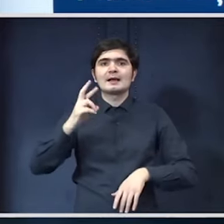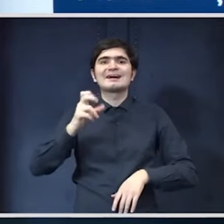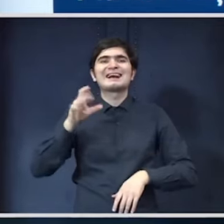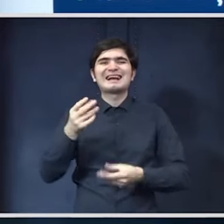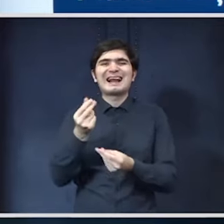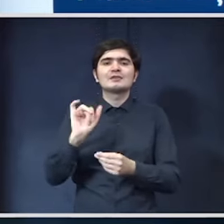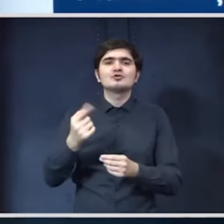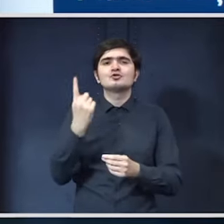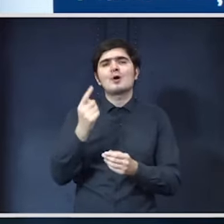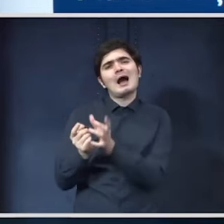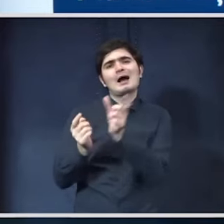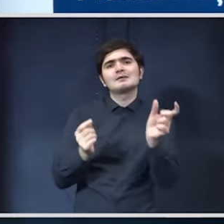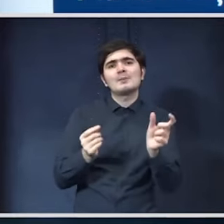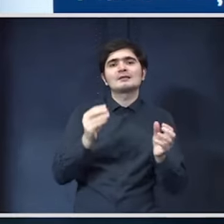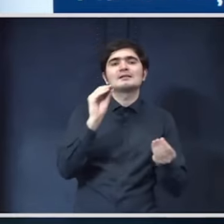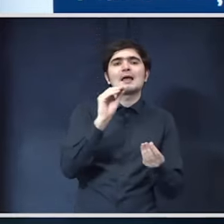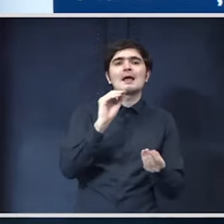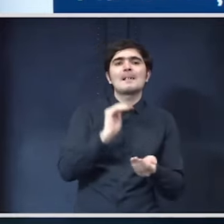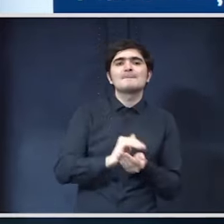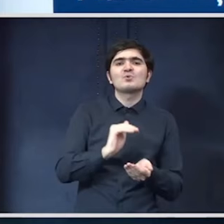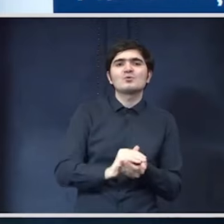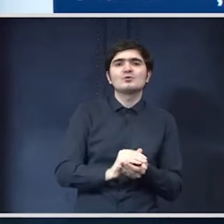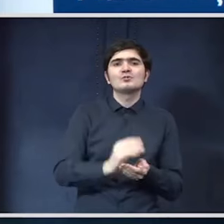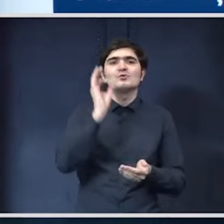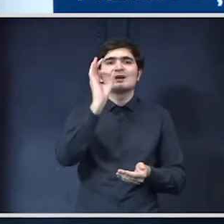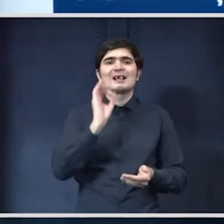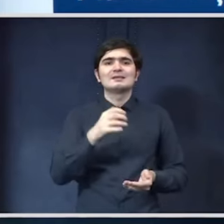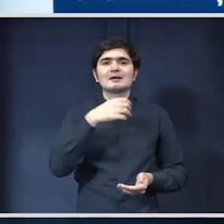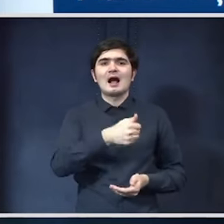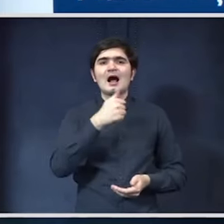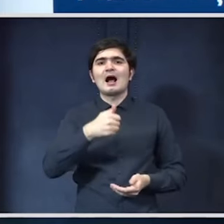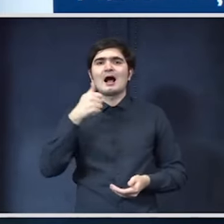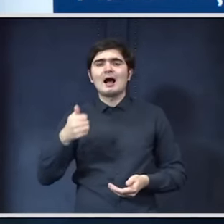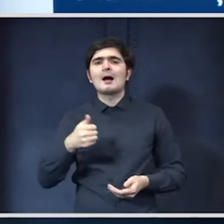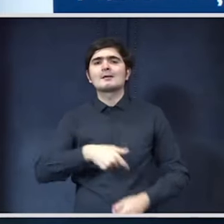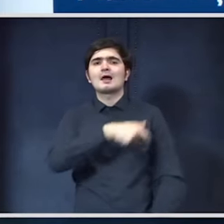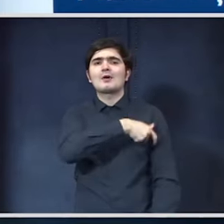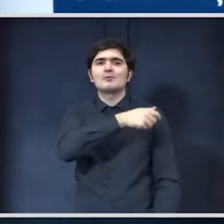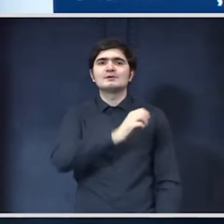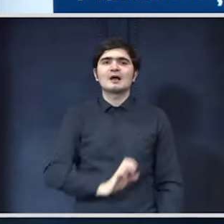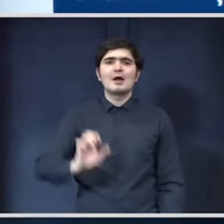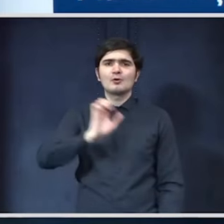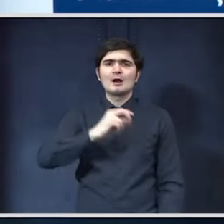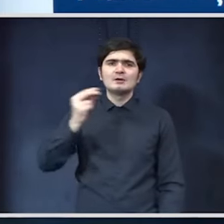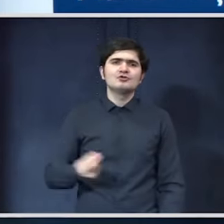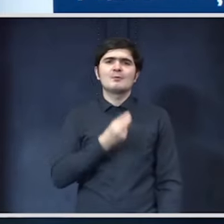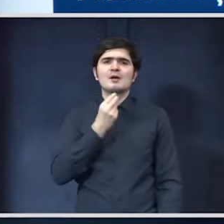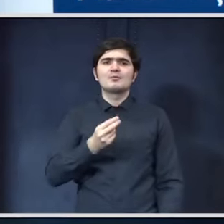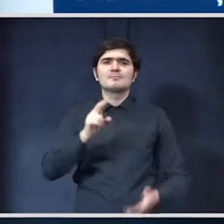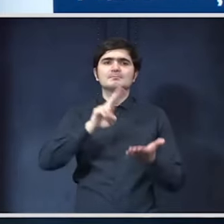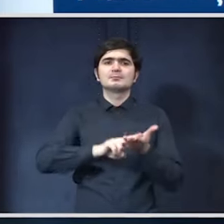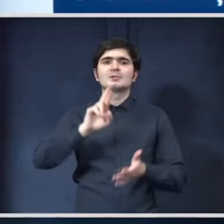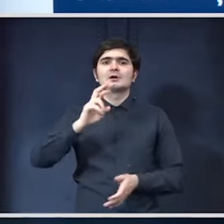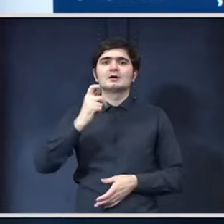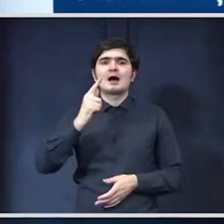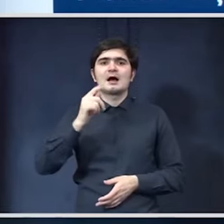o alocare de împrumuturi care sunt împrumuturi cu rating AAA ratingul Comisiei Europene cel mai bun rating existent